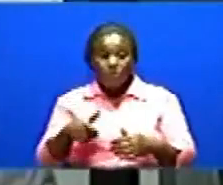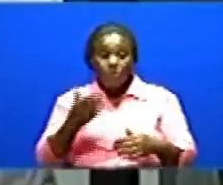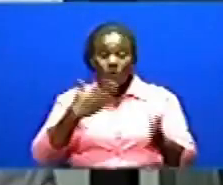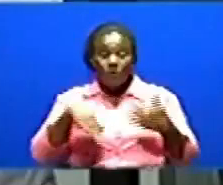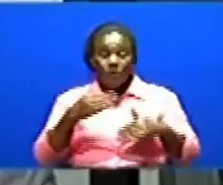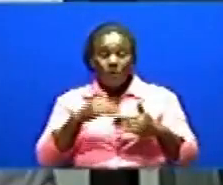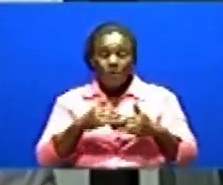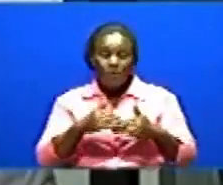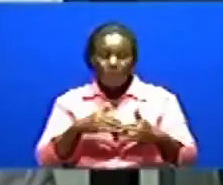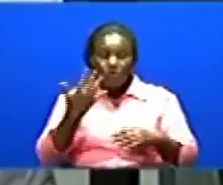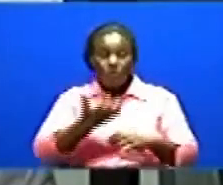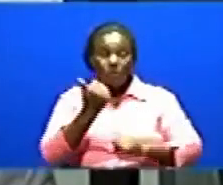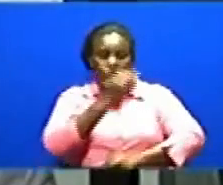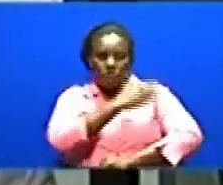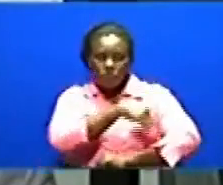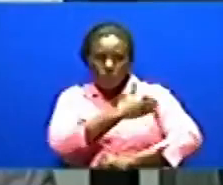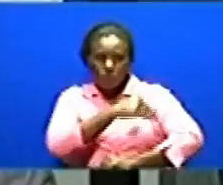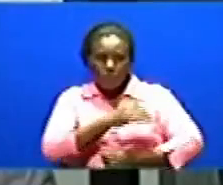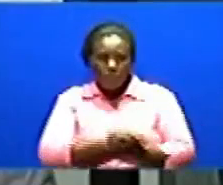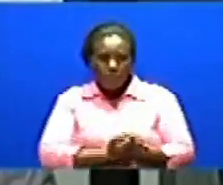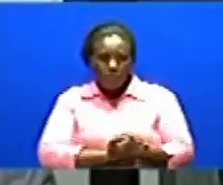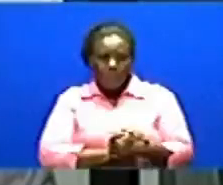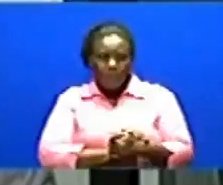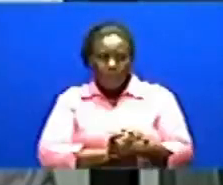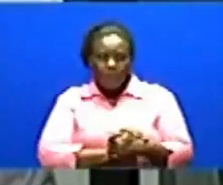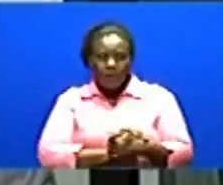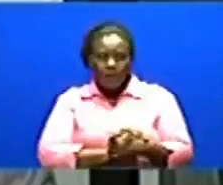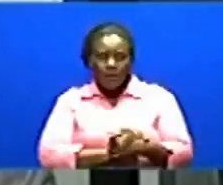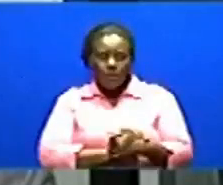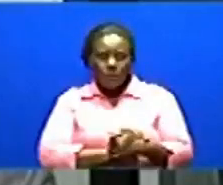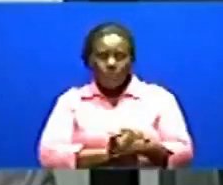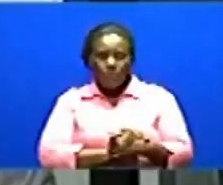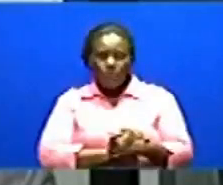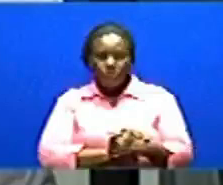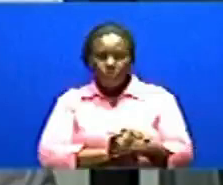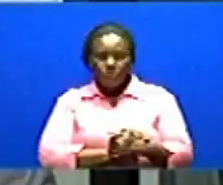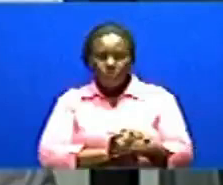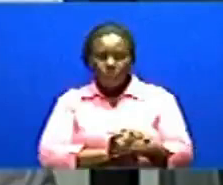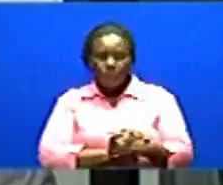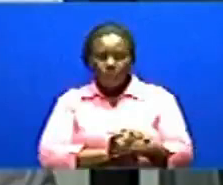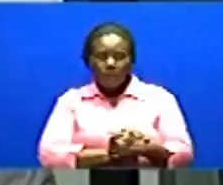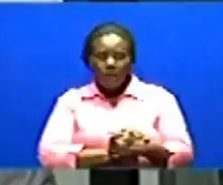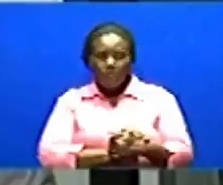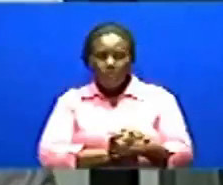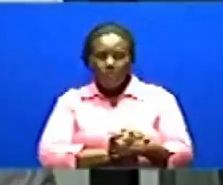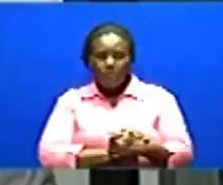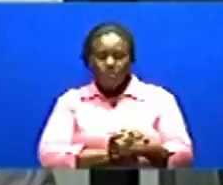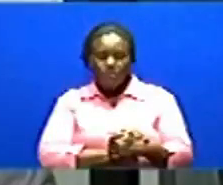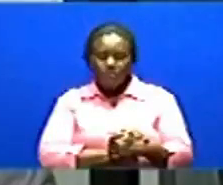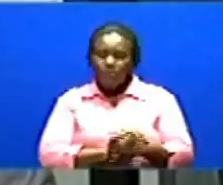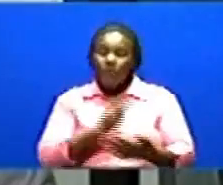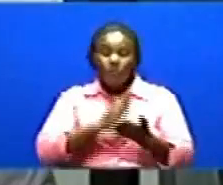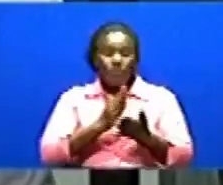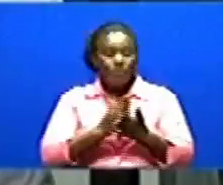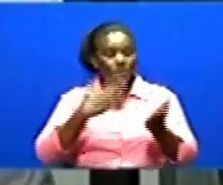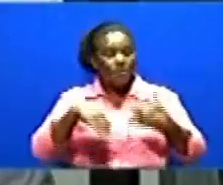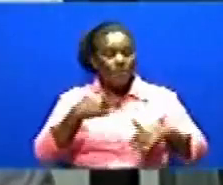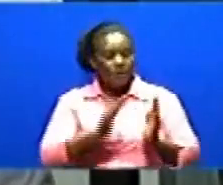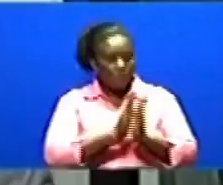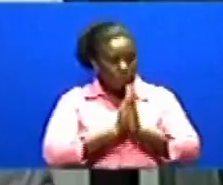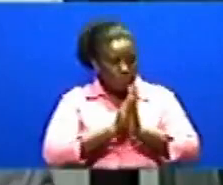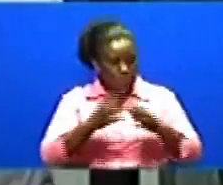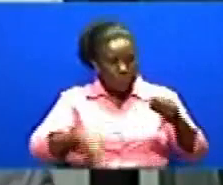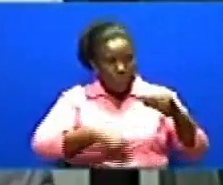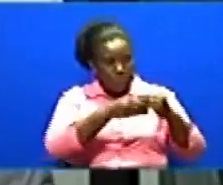amadaktani Kwa hiyo mimi kwa kweli ni nishukrani Wezo kusema santa sana kwa mashemua rais John